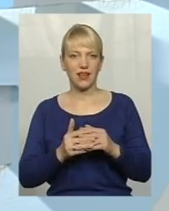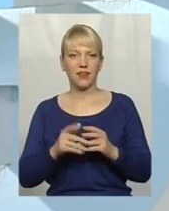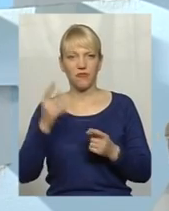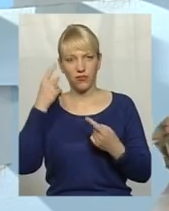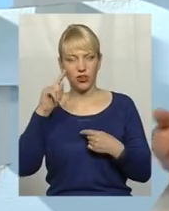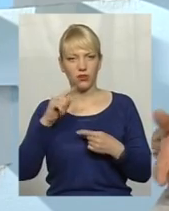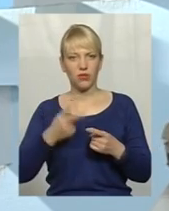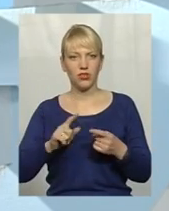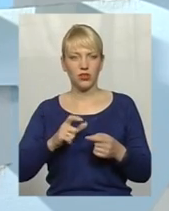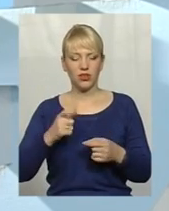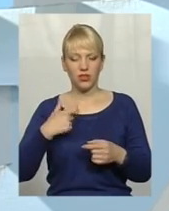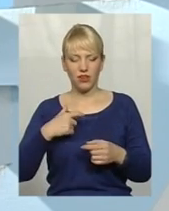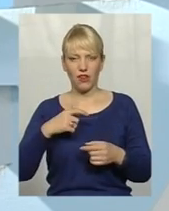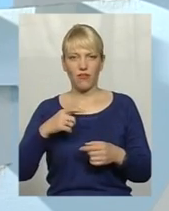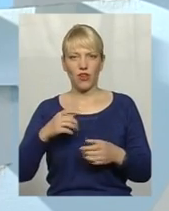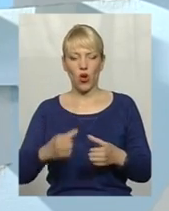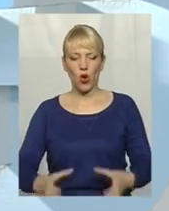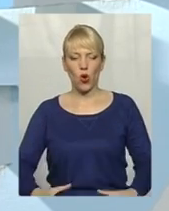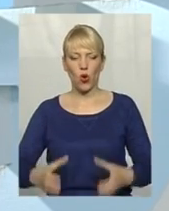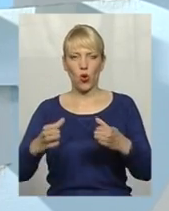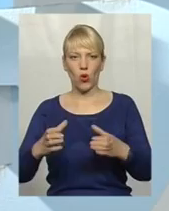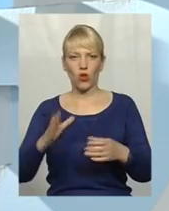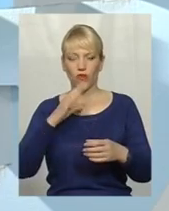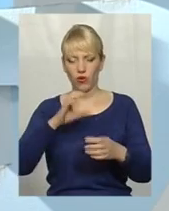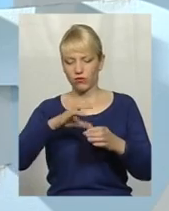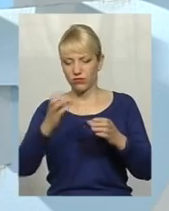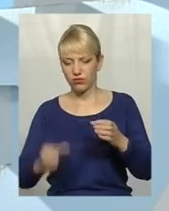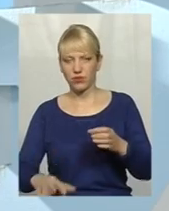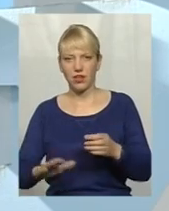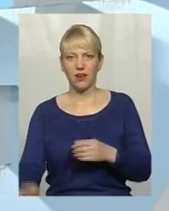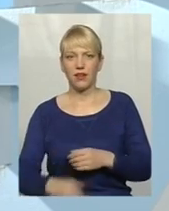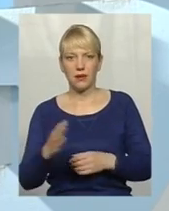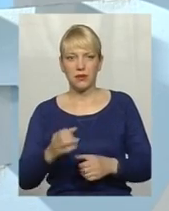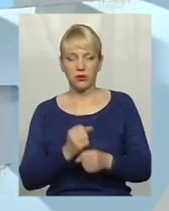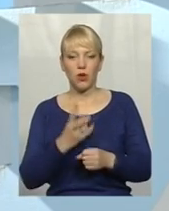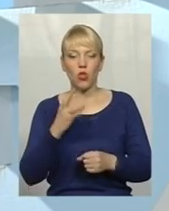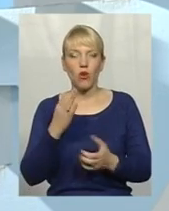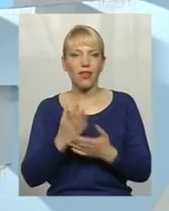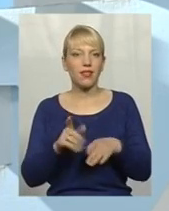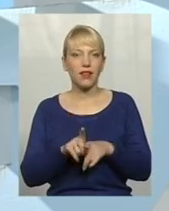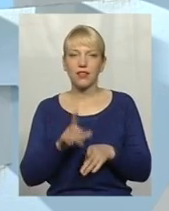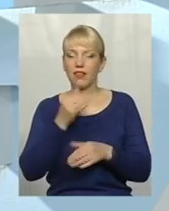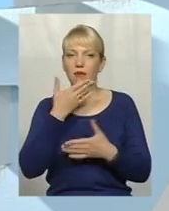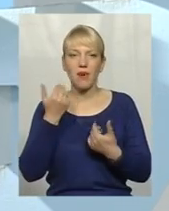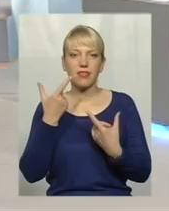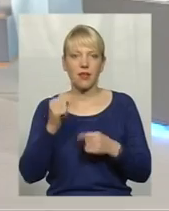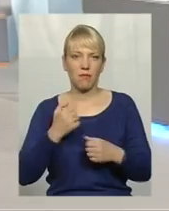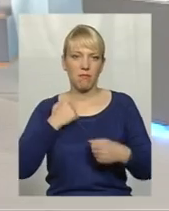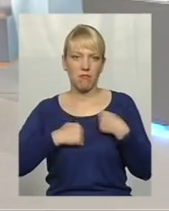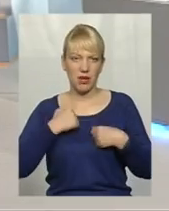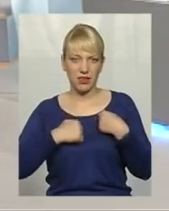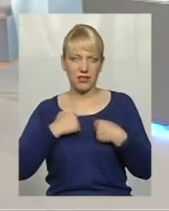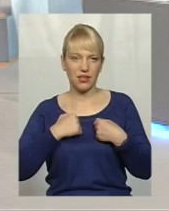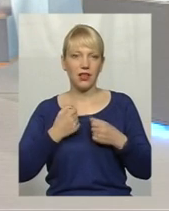придумали, там колоди скинули і все. А є, де нема такого, ну, нема, і помитися нема, і все, зараз було, то